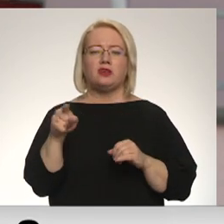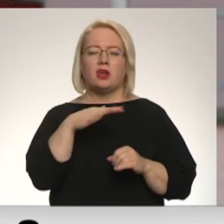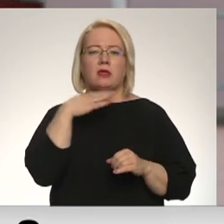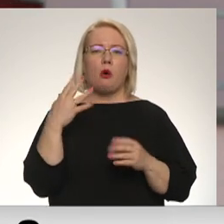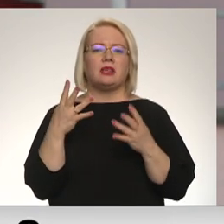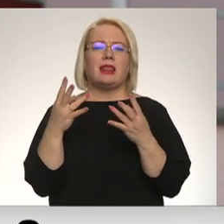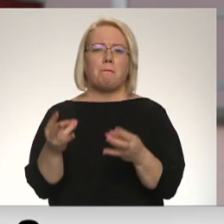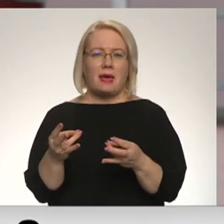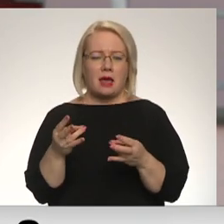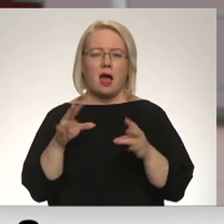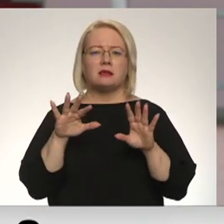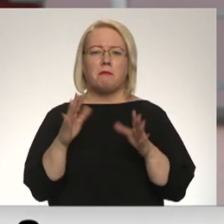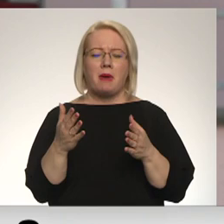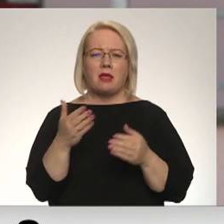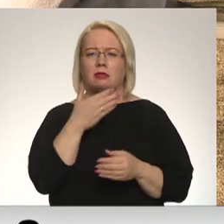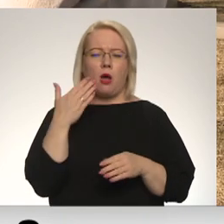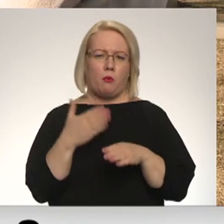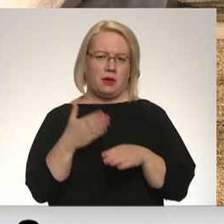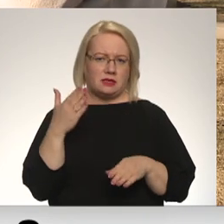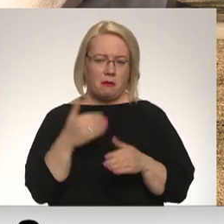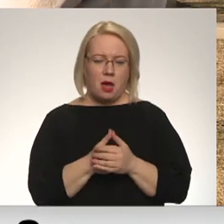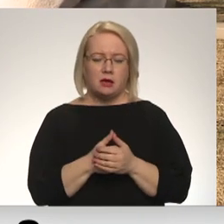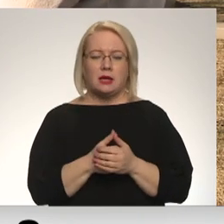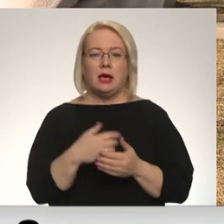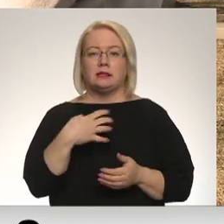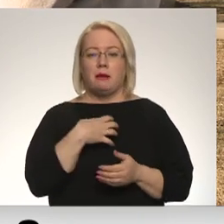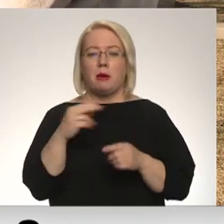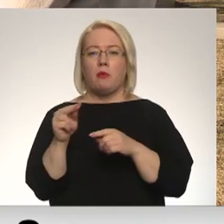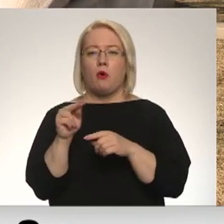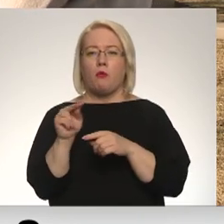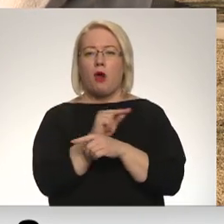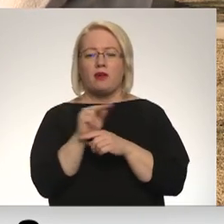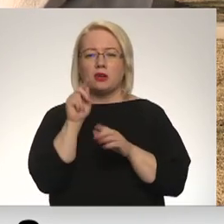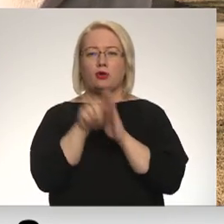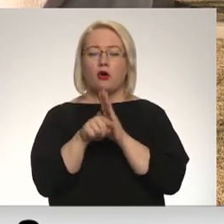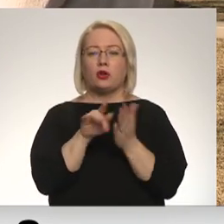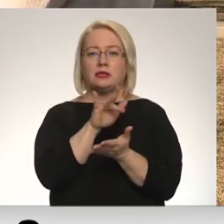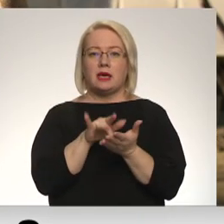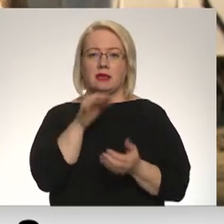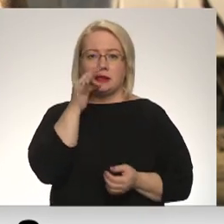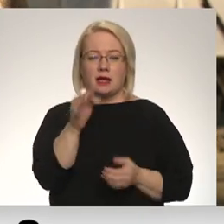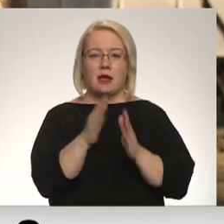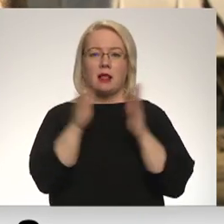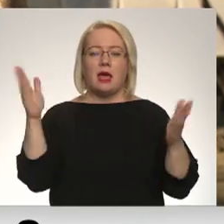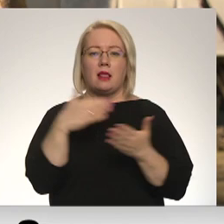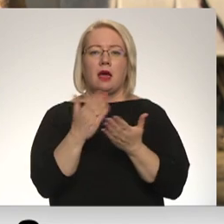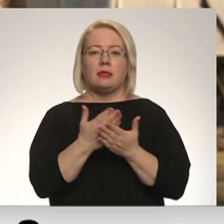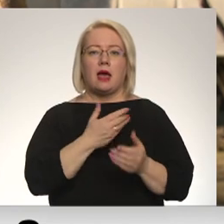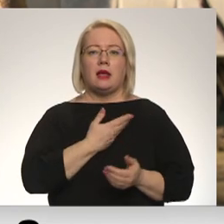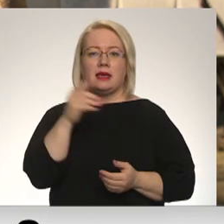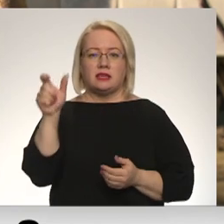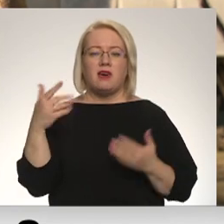bet pagaidām ne klīniski bīstamāks. Slimība profilaksas un kontrolas centrā secina, liela daļa iedzīvotāja varētu būt